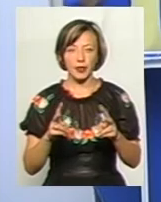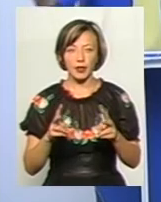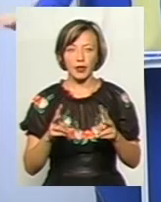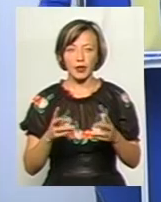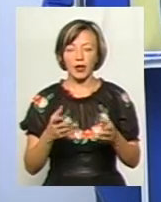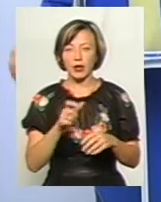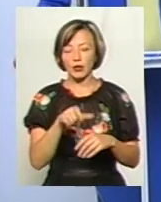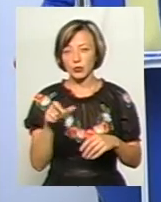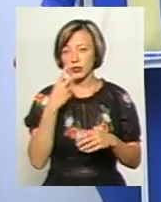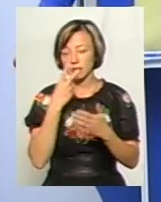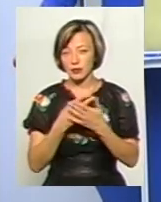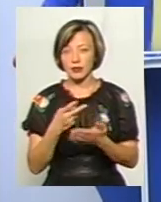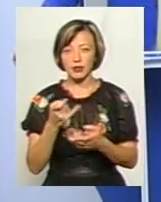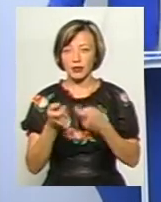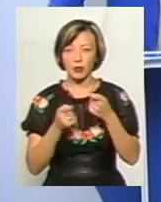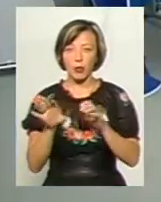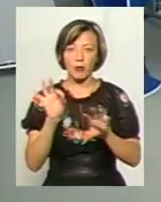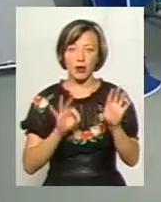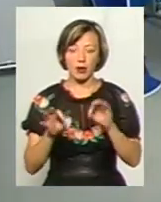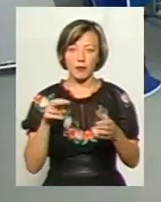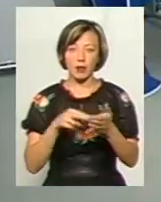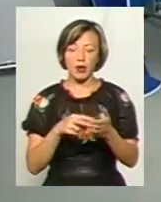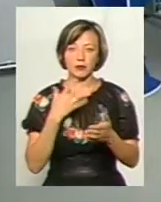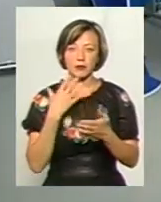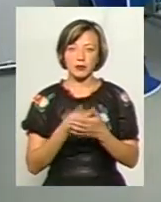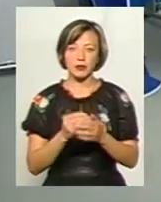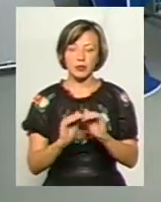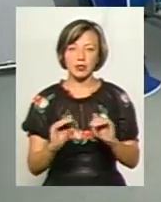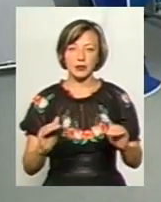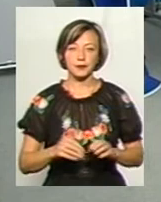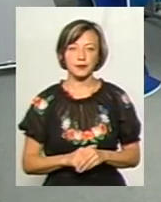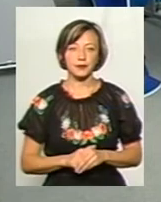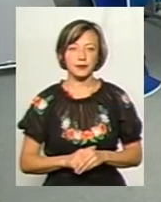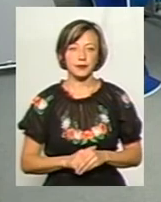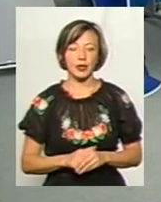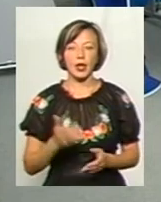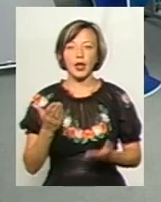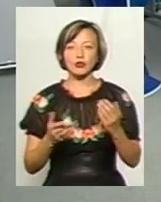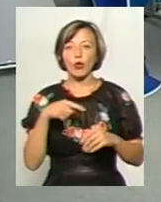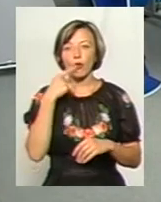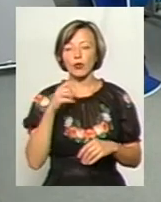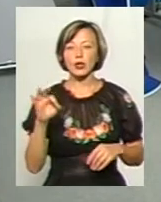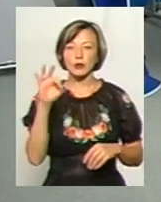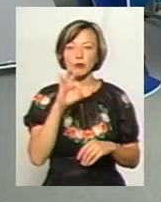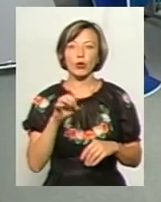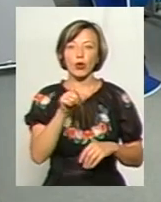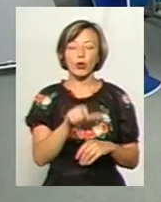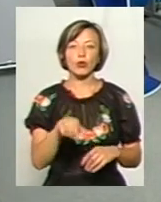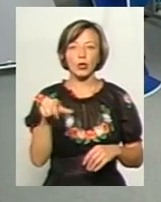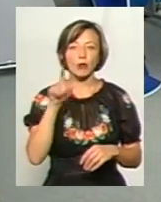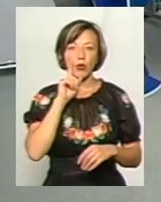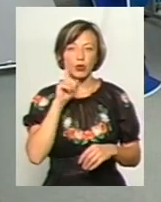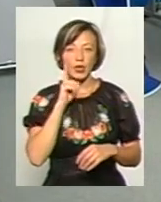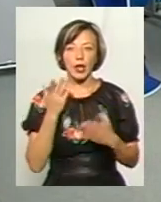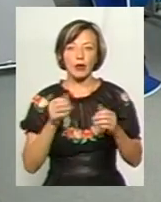а споживачі, не надто ретельно обираємо, вмикаємо своїм дітям. Ну, власне, але якщо говорити про людей молодих,